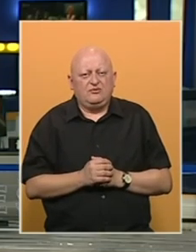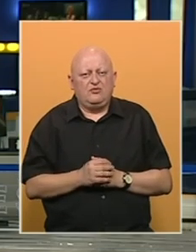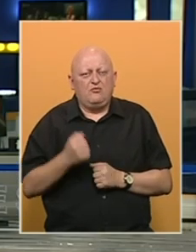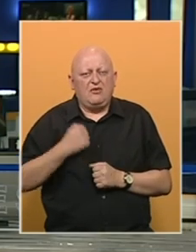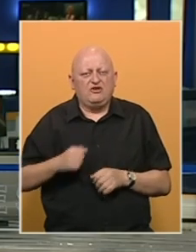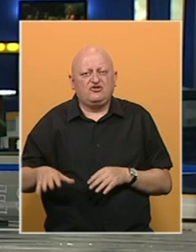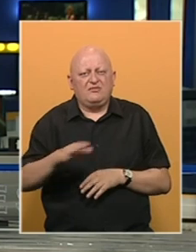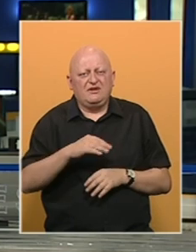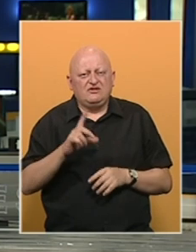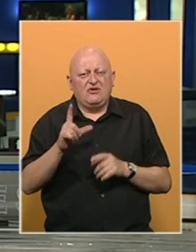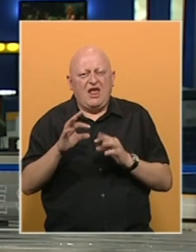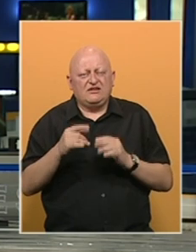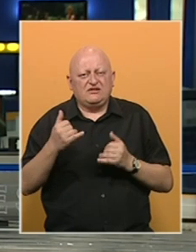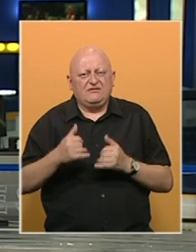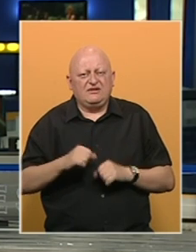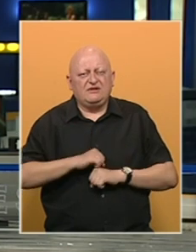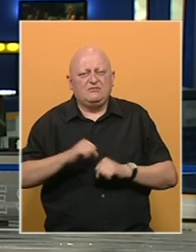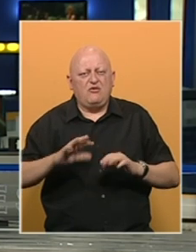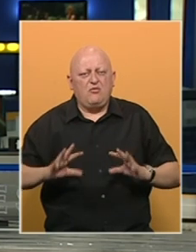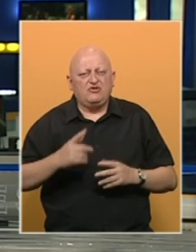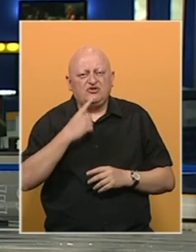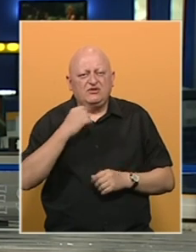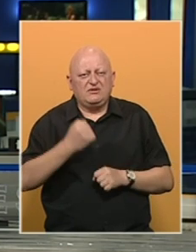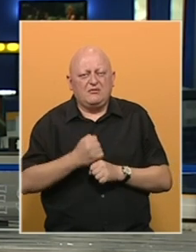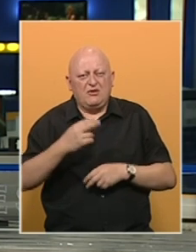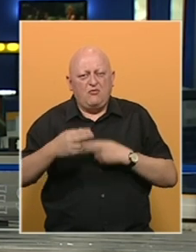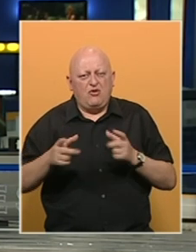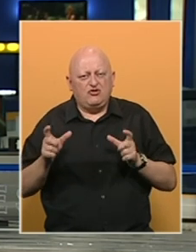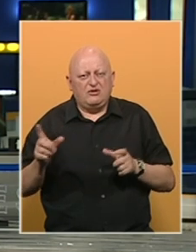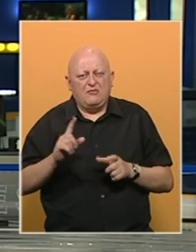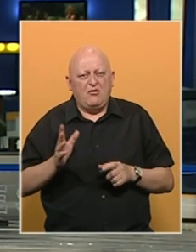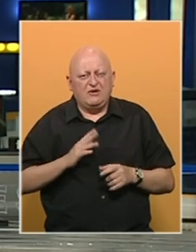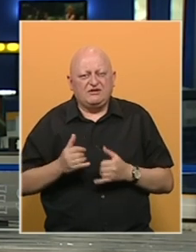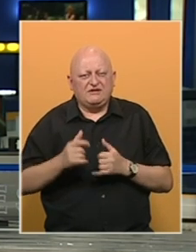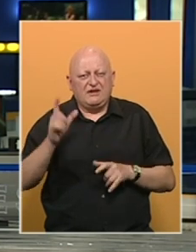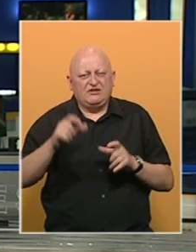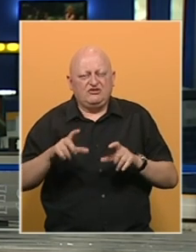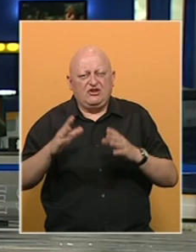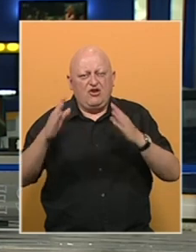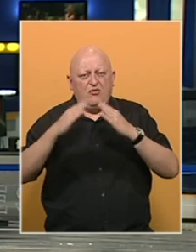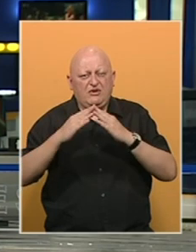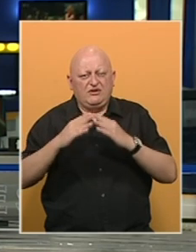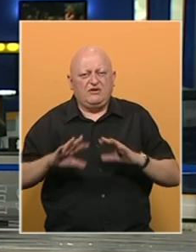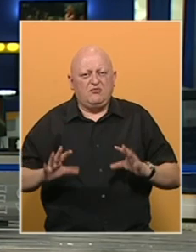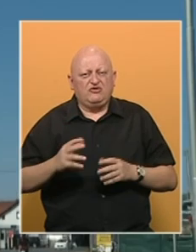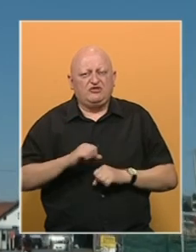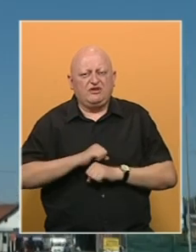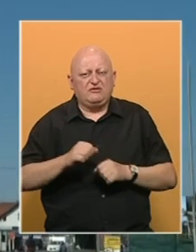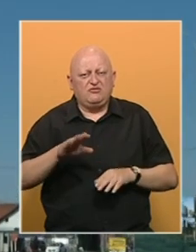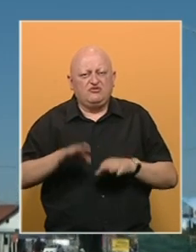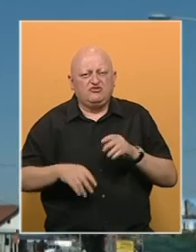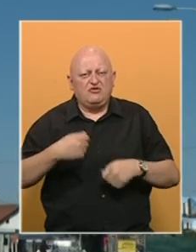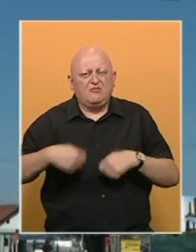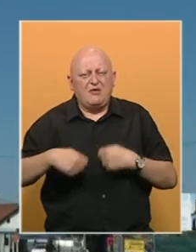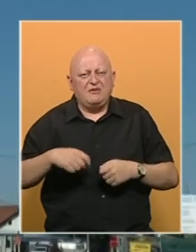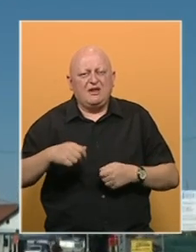U Banja Lučkom naselju Lazerevo danas je izbio požar koji je stavljen pod kontrolu i nema opasnosti za građane i objekte. Požar je izbio u